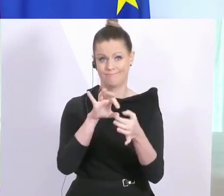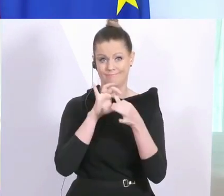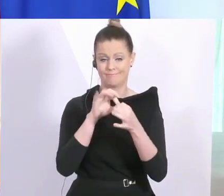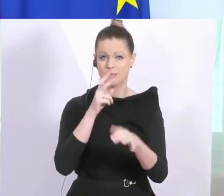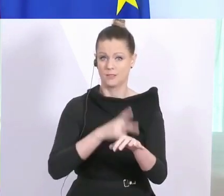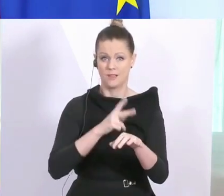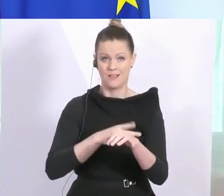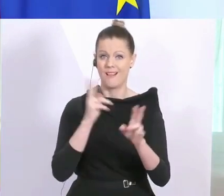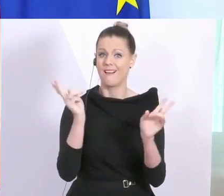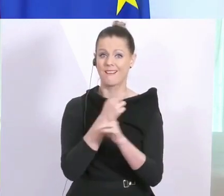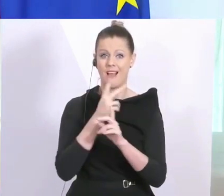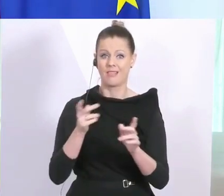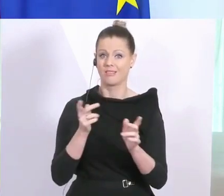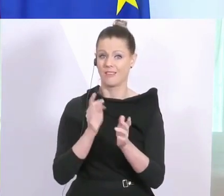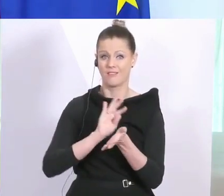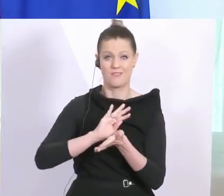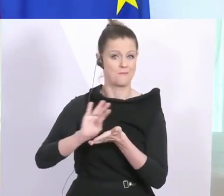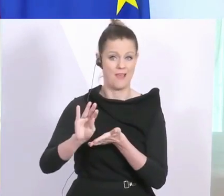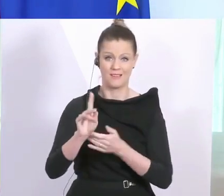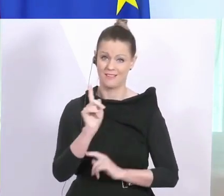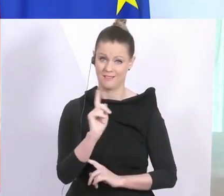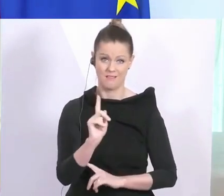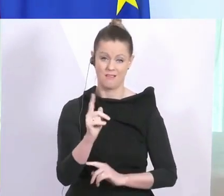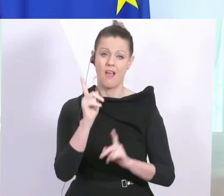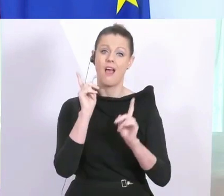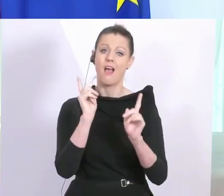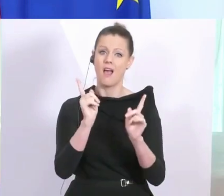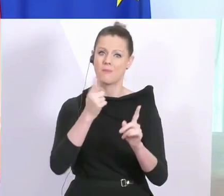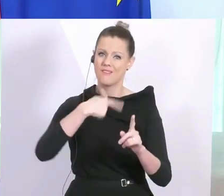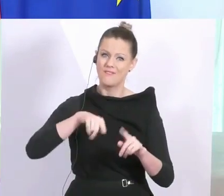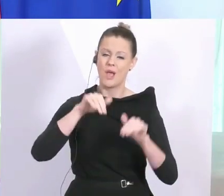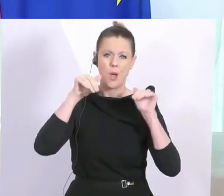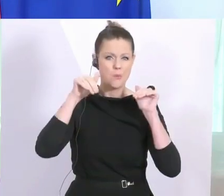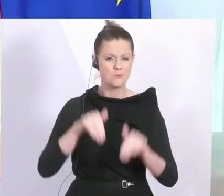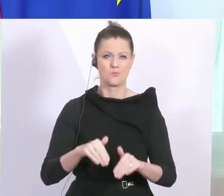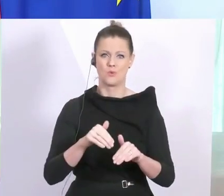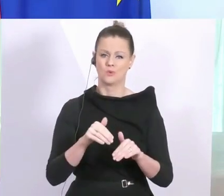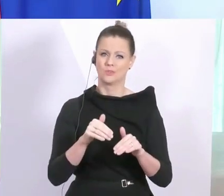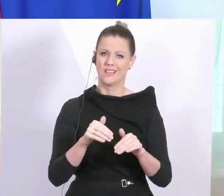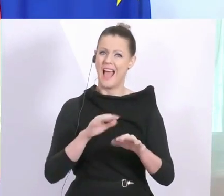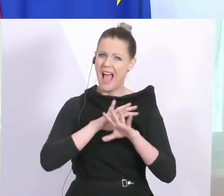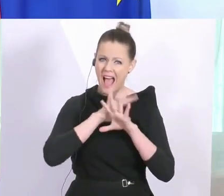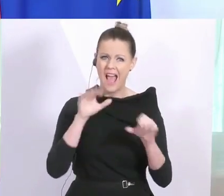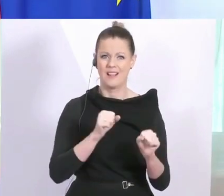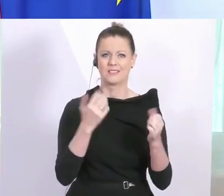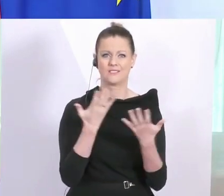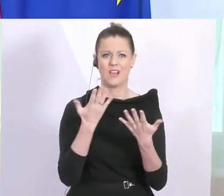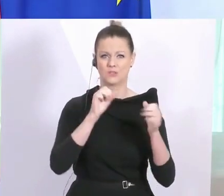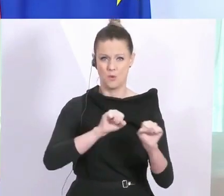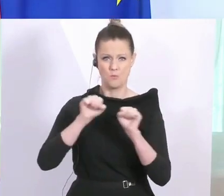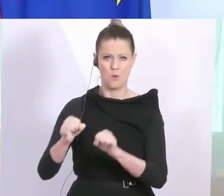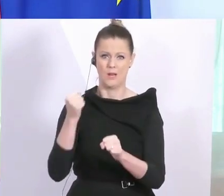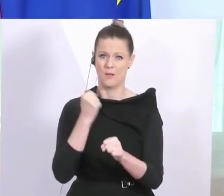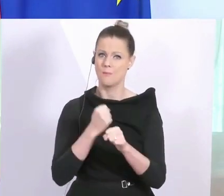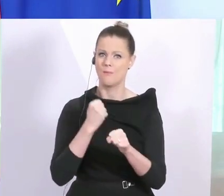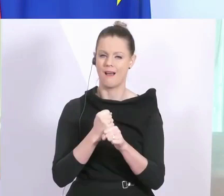Aber wir müssen zumindest unser Möglichstes tun, dass nicht mehr Menschen sterben, als sterben müssten.